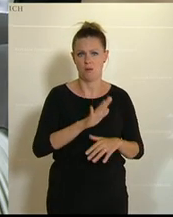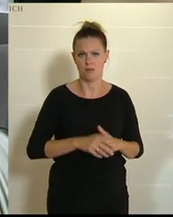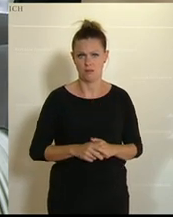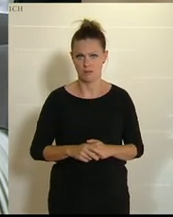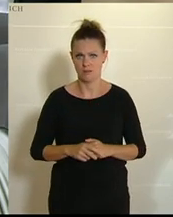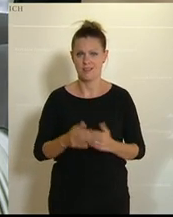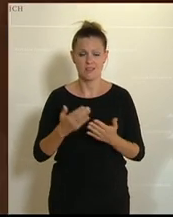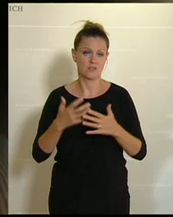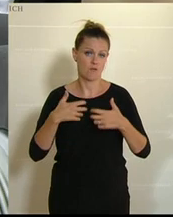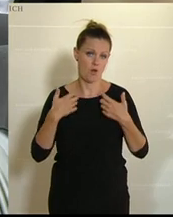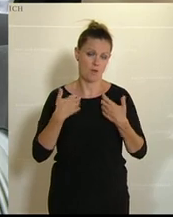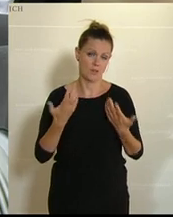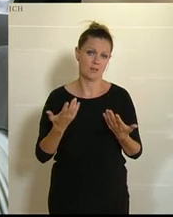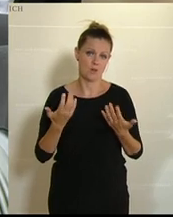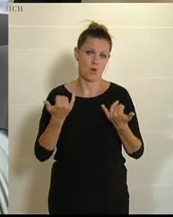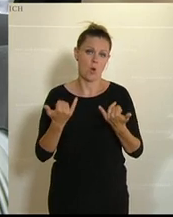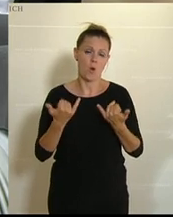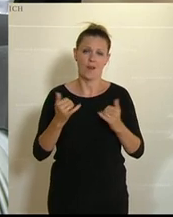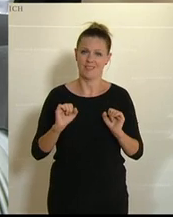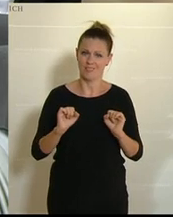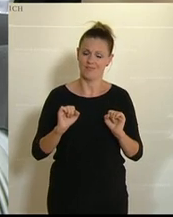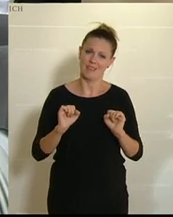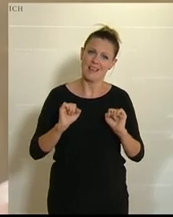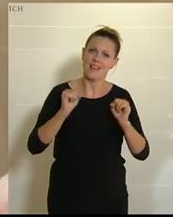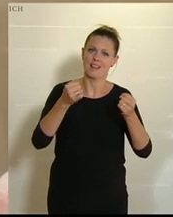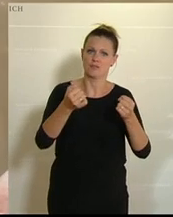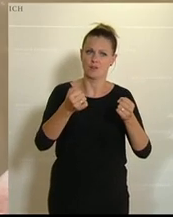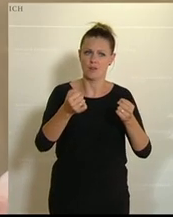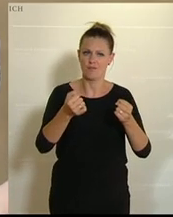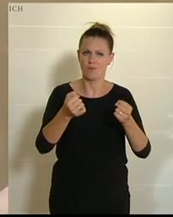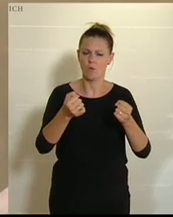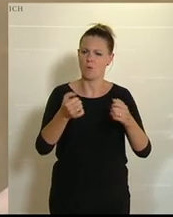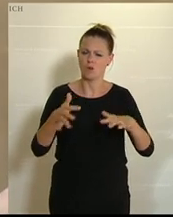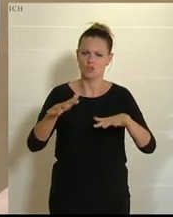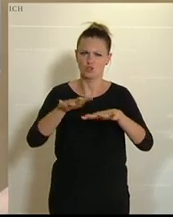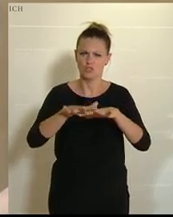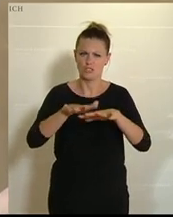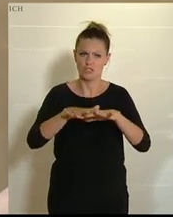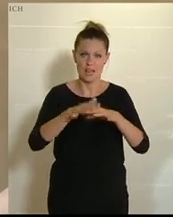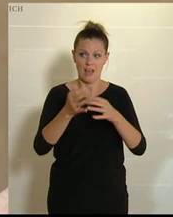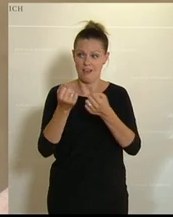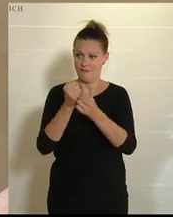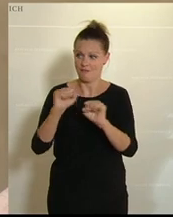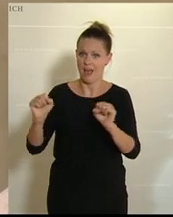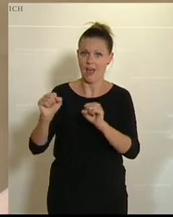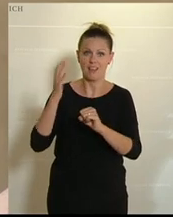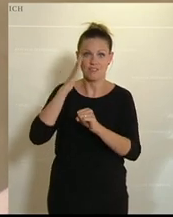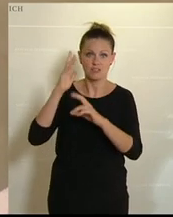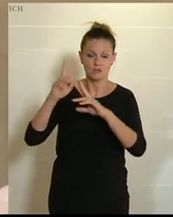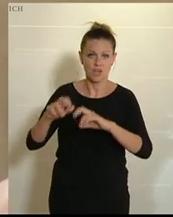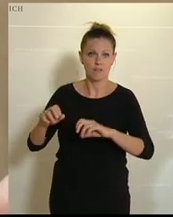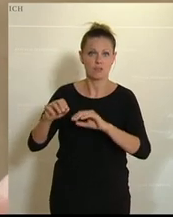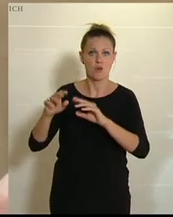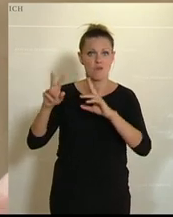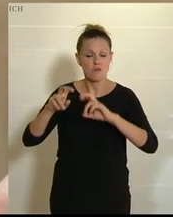freue mich in diesem Zusammenhang über Initiativen an der Schnittstelle zwischen der Freiheit von Wissenschaft, Forschung und